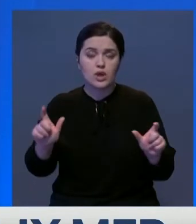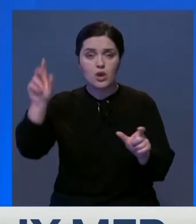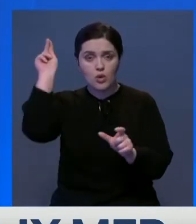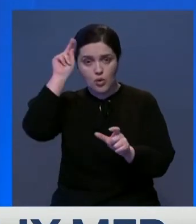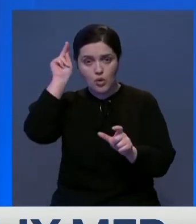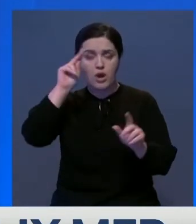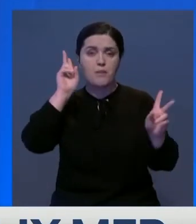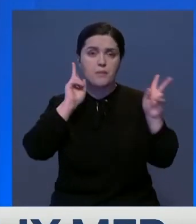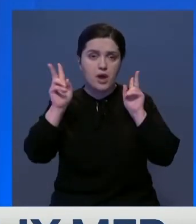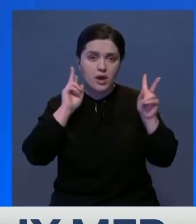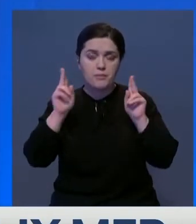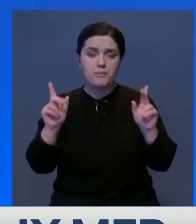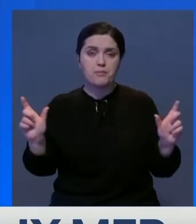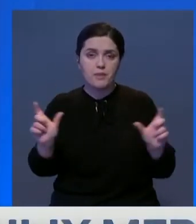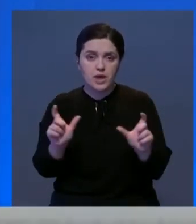парикмахерские.